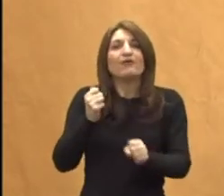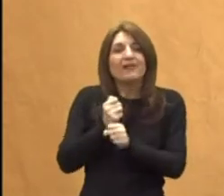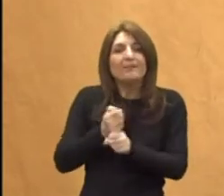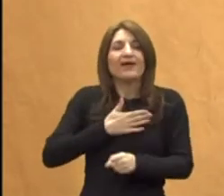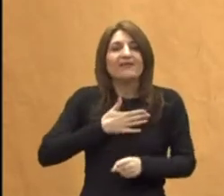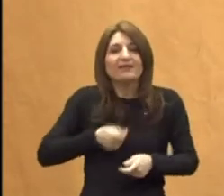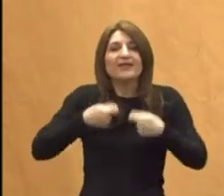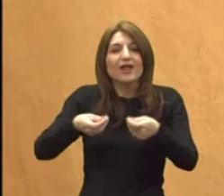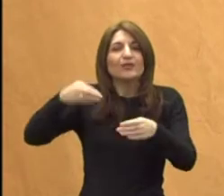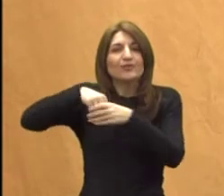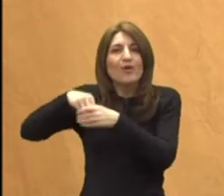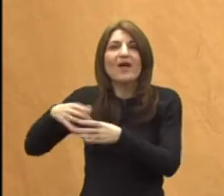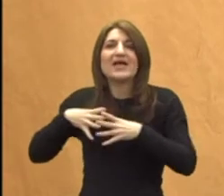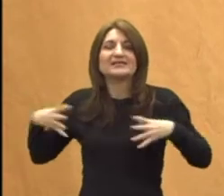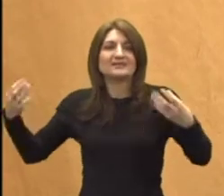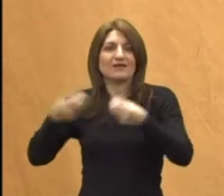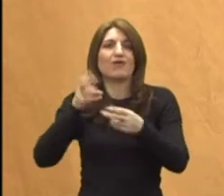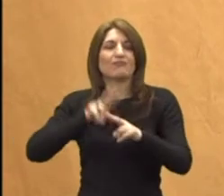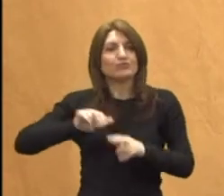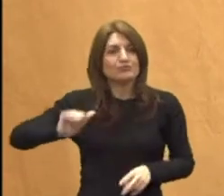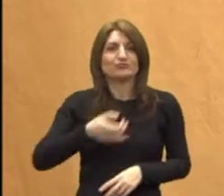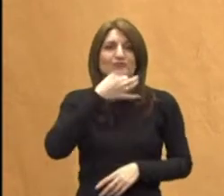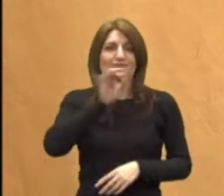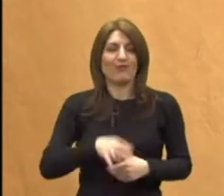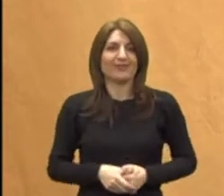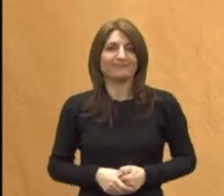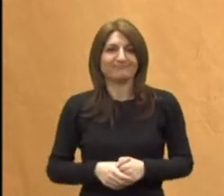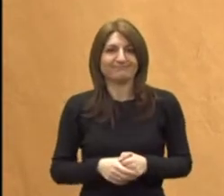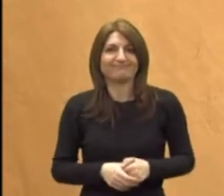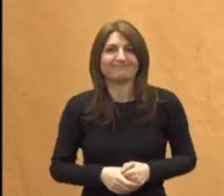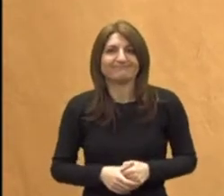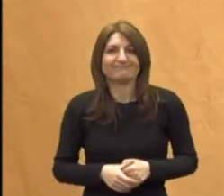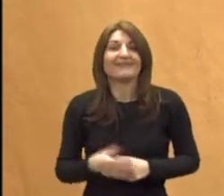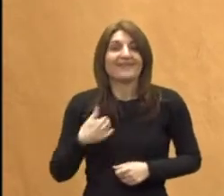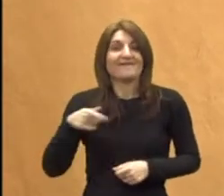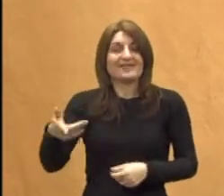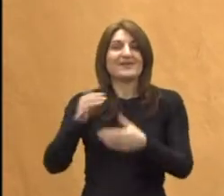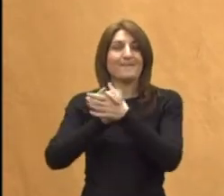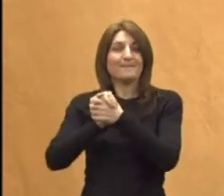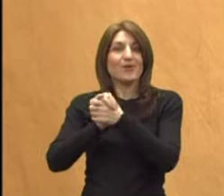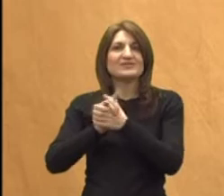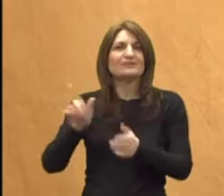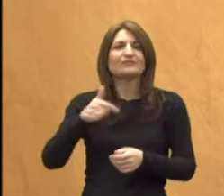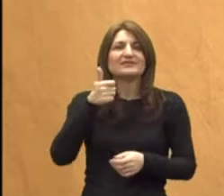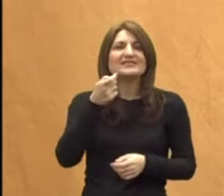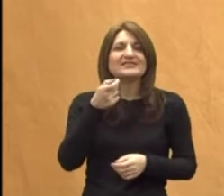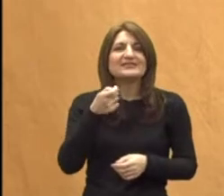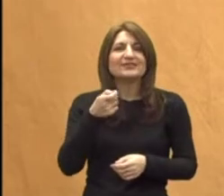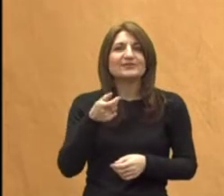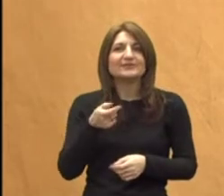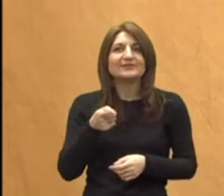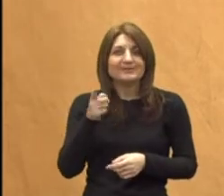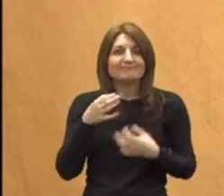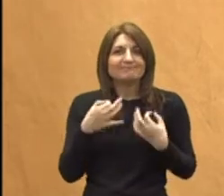način doprinjeti da nam zajednica bude bolja. Jel' tako? Eto. Ja vas pozdravljam. Mogu vam samo jednu sitnicu reći ako mi moj